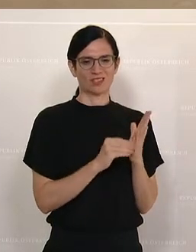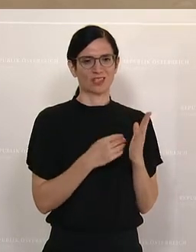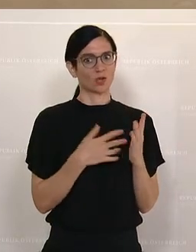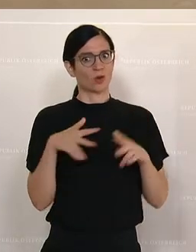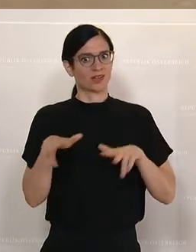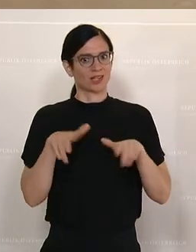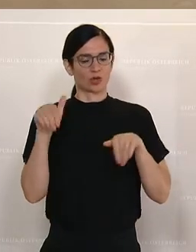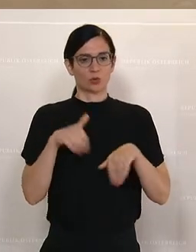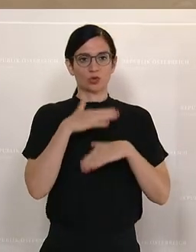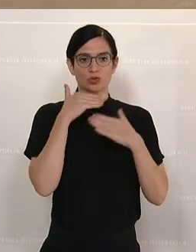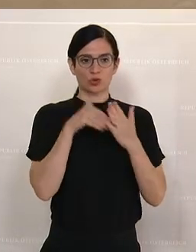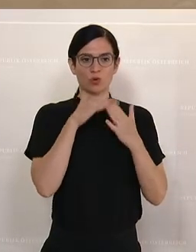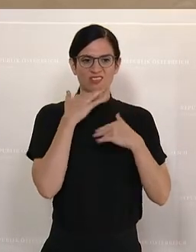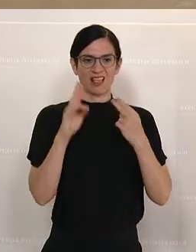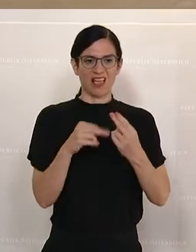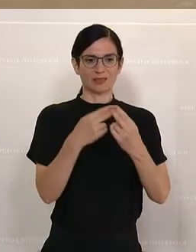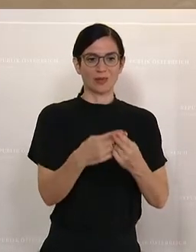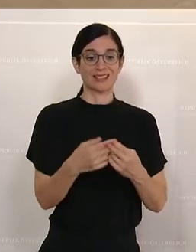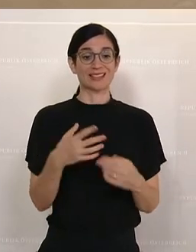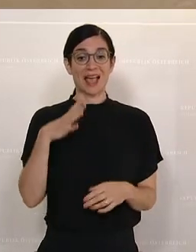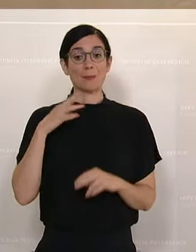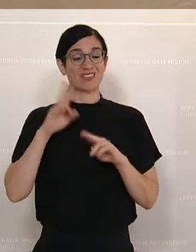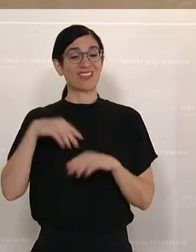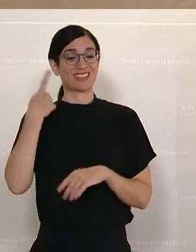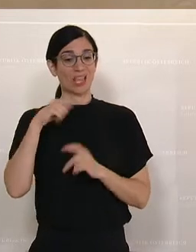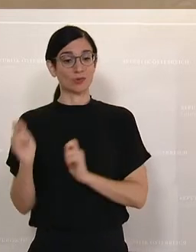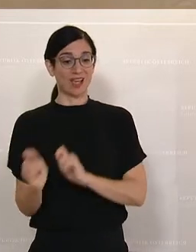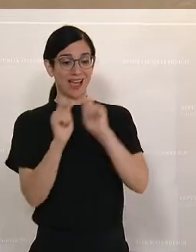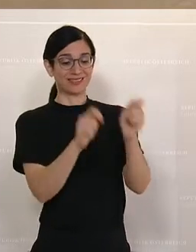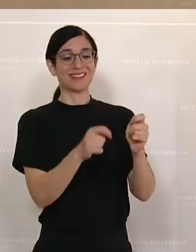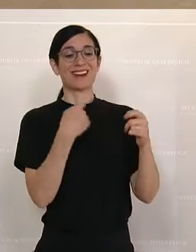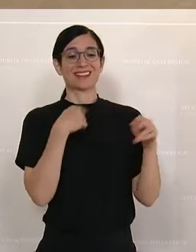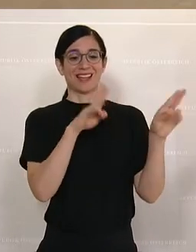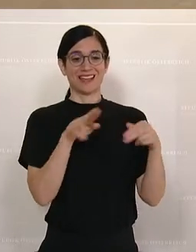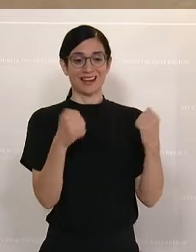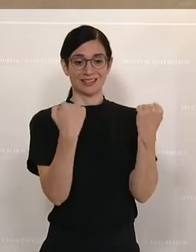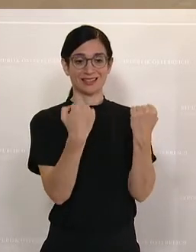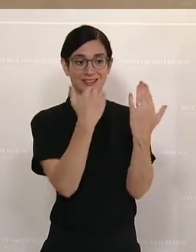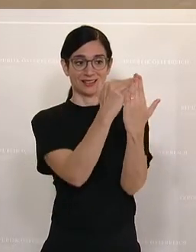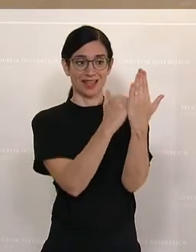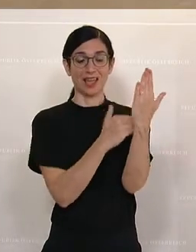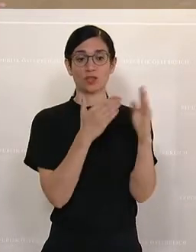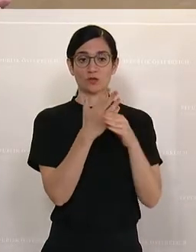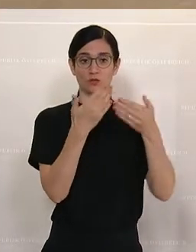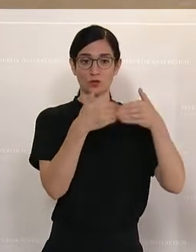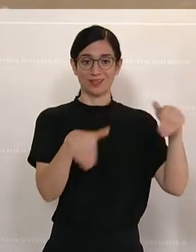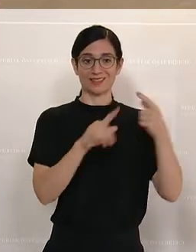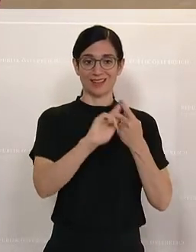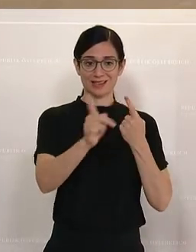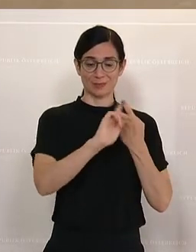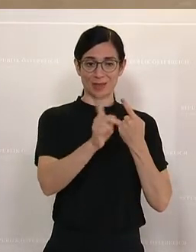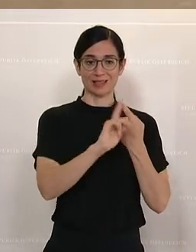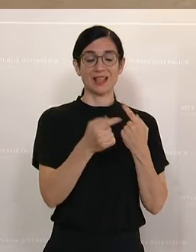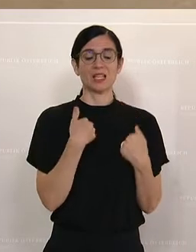erledigen. Aber mit der Annahme dieses NEOS-Antrags auf Rechtssicherheit für Grenzgänger bedanke ich mich für das Bekenntnis,